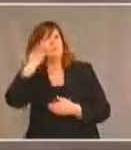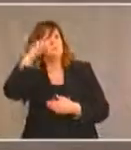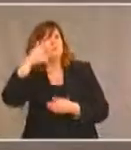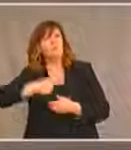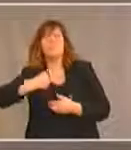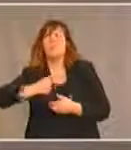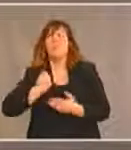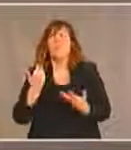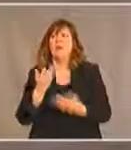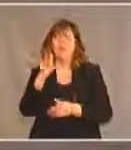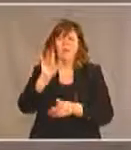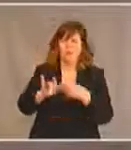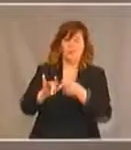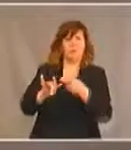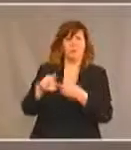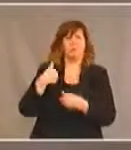causes du suicide.